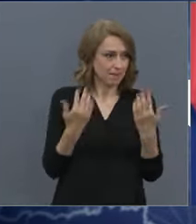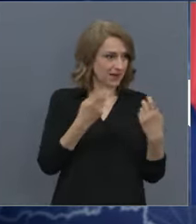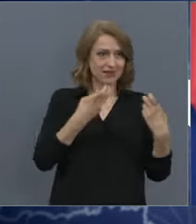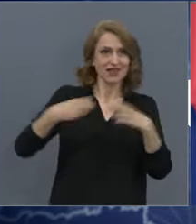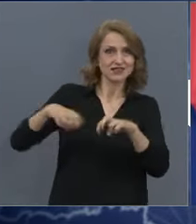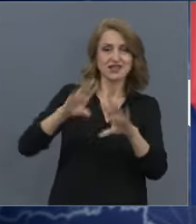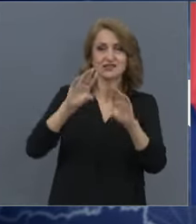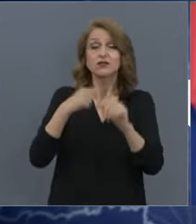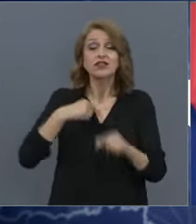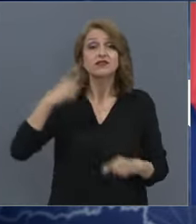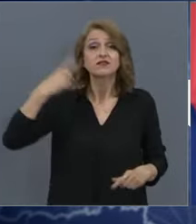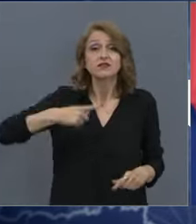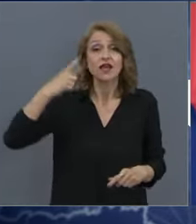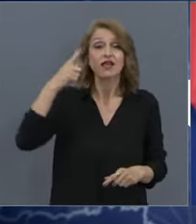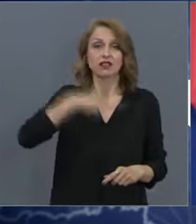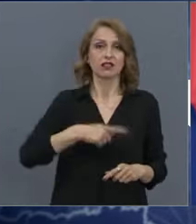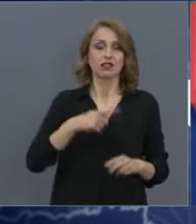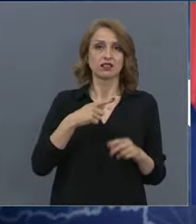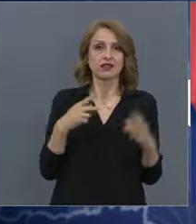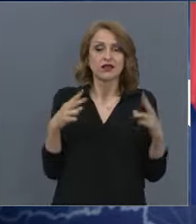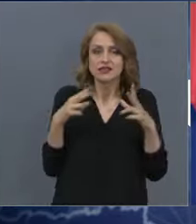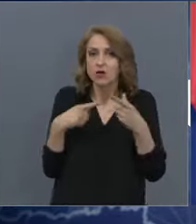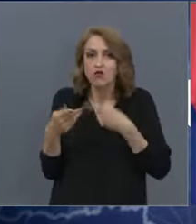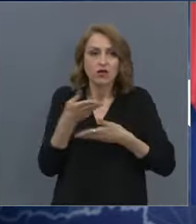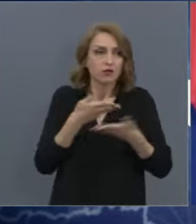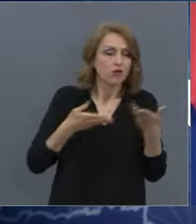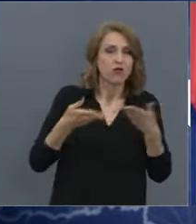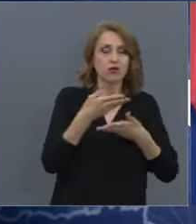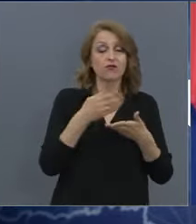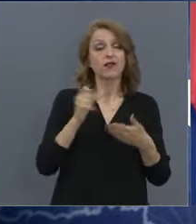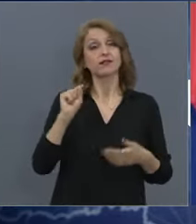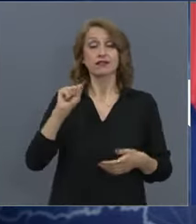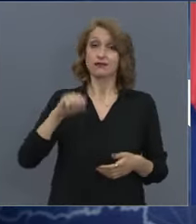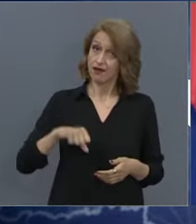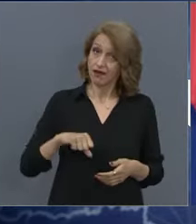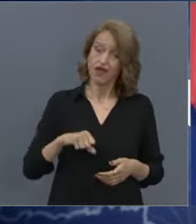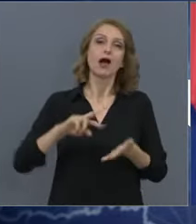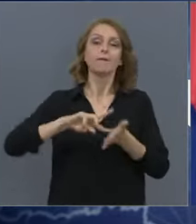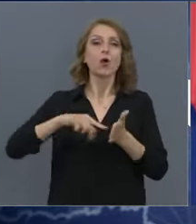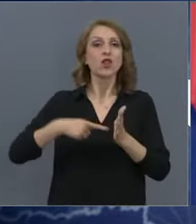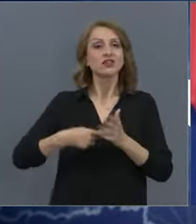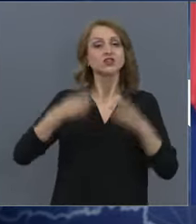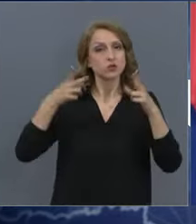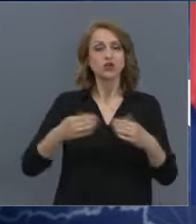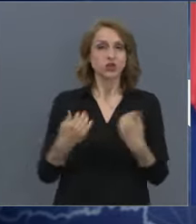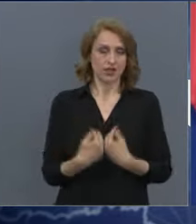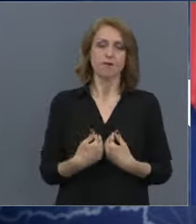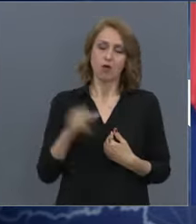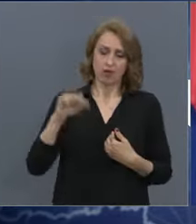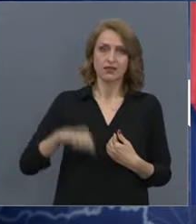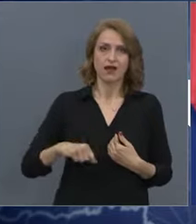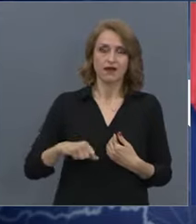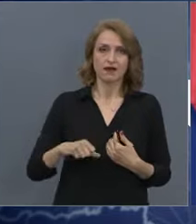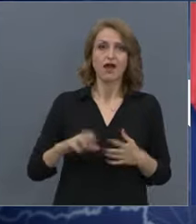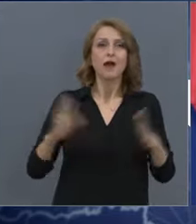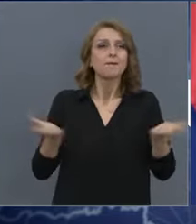каже. Всеки ден. Ние, да, политическото решение е мое, ако това питате. Колкото по